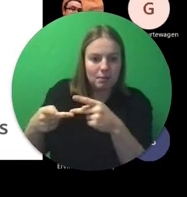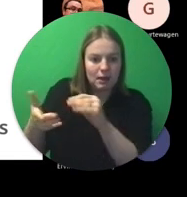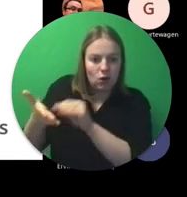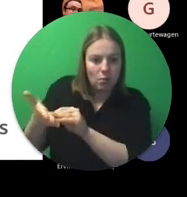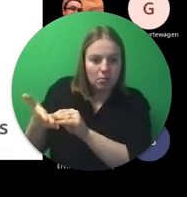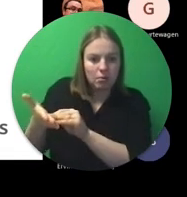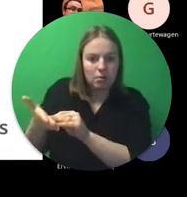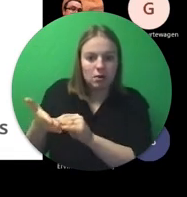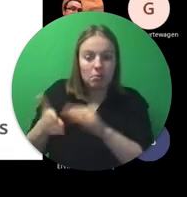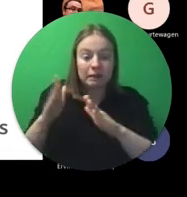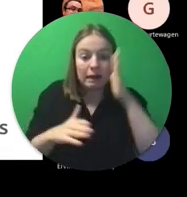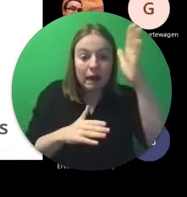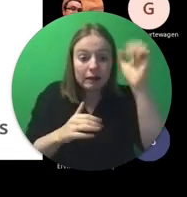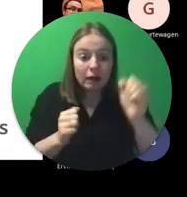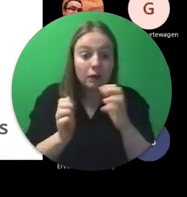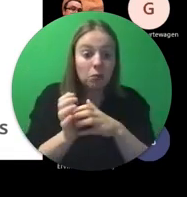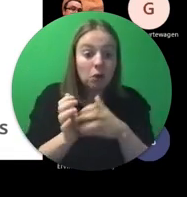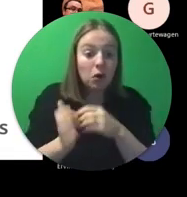pas zullen komen.